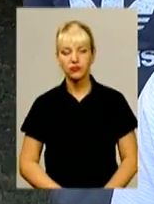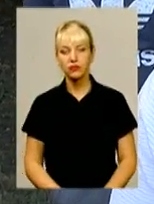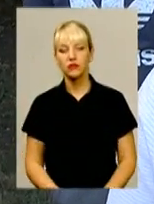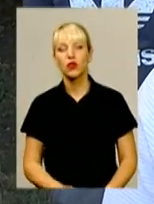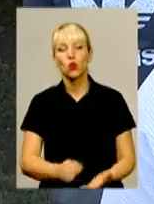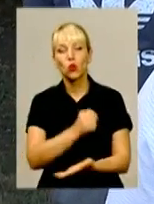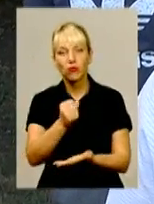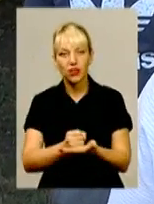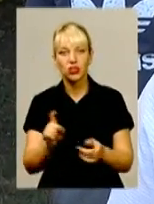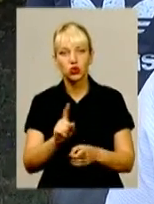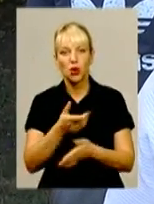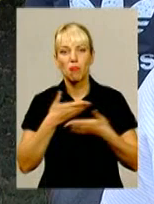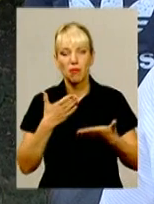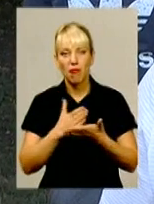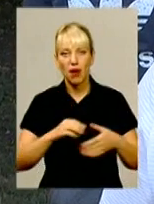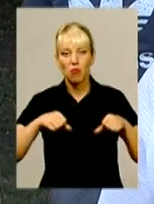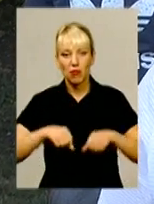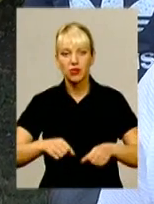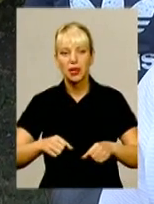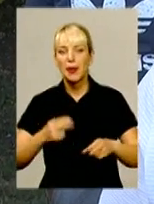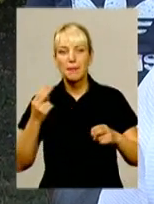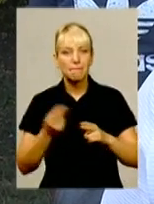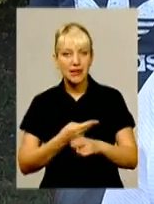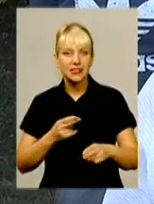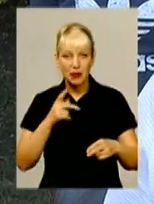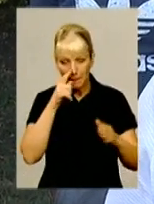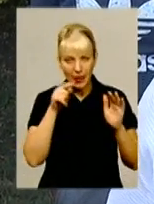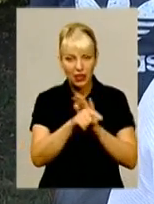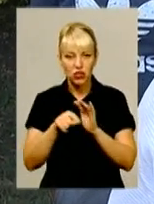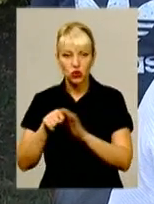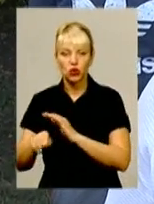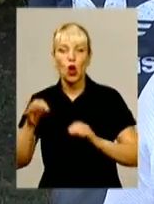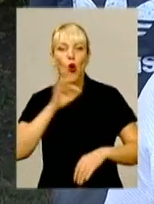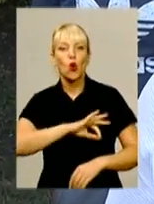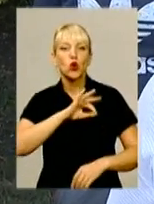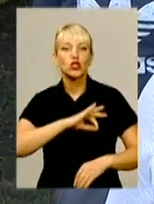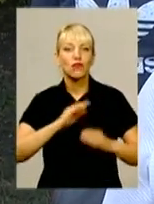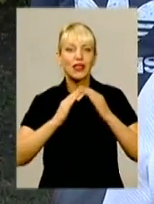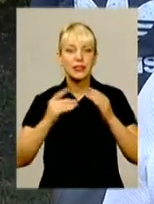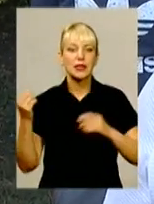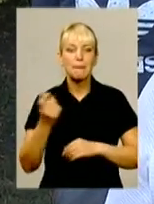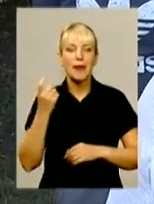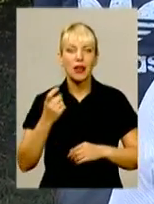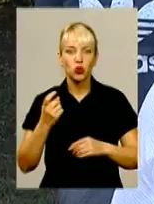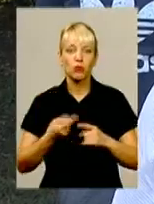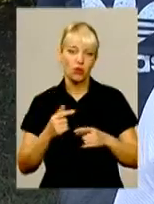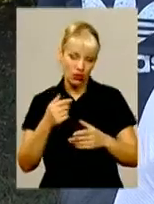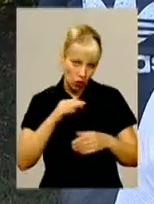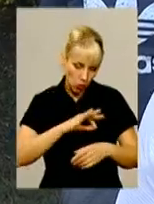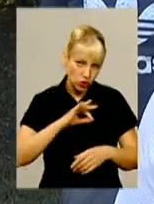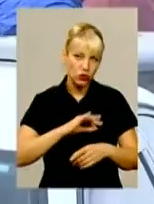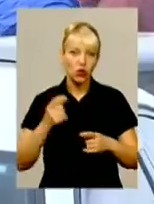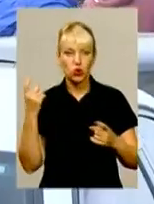Ми маємо право безперешкодньо користуватися майном, яке належить нам. Користуватися, розпоряджати,